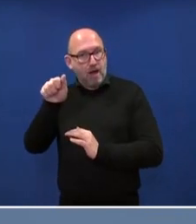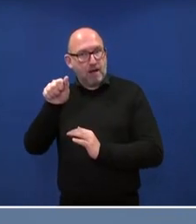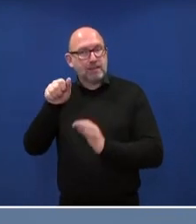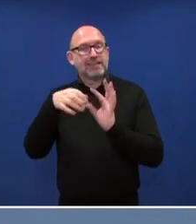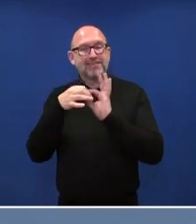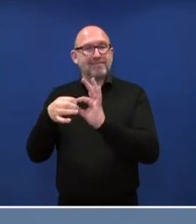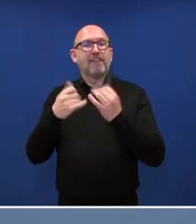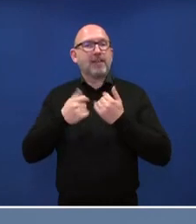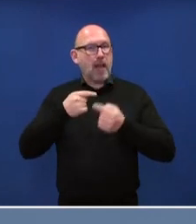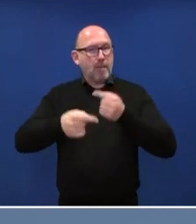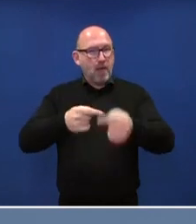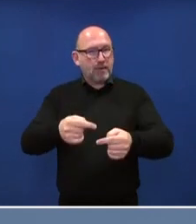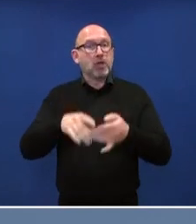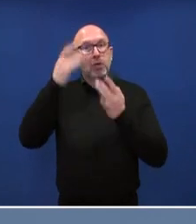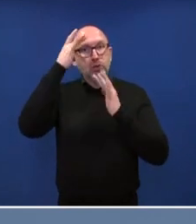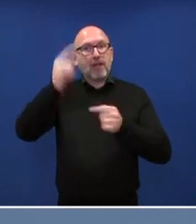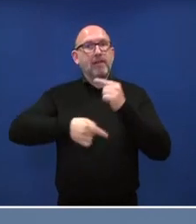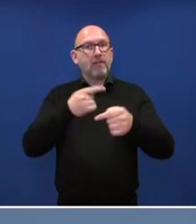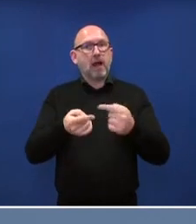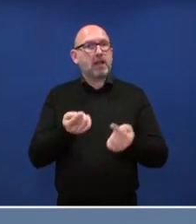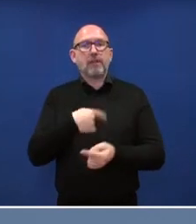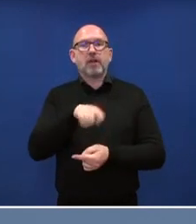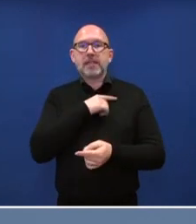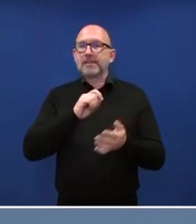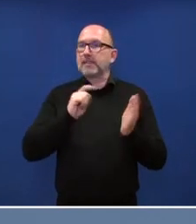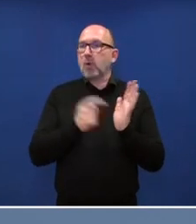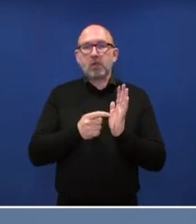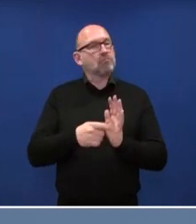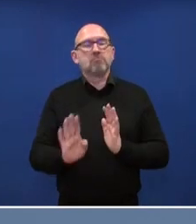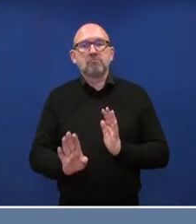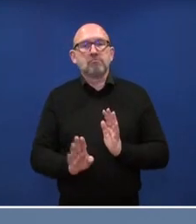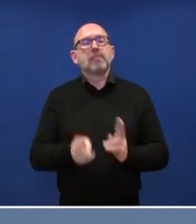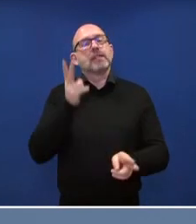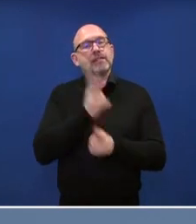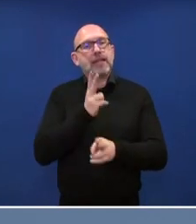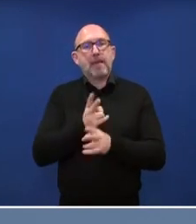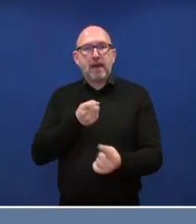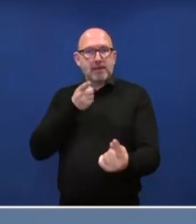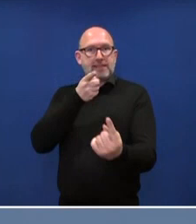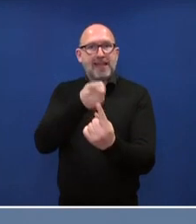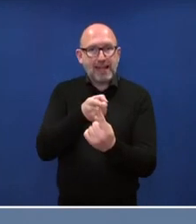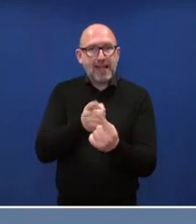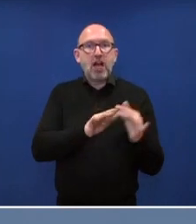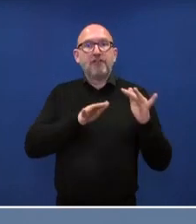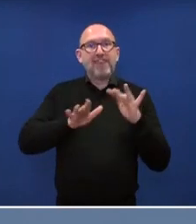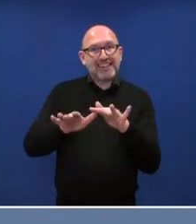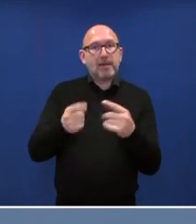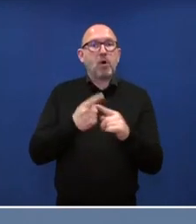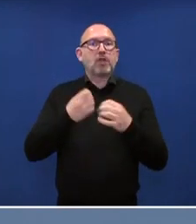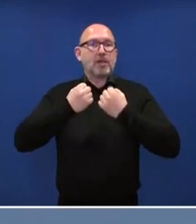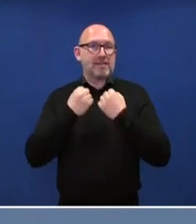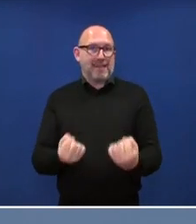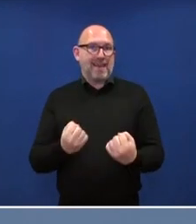ein solches Zulassungsverfahren ja kein Selbstzweck ist, sondern es ja letztlich immer darum geht, wirksame und sichere Impfstoffe